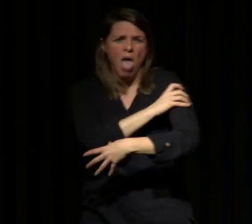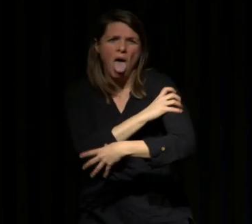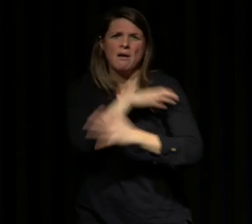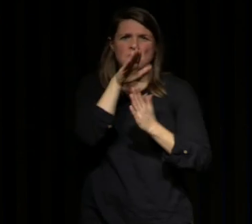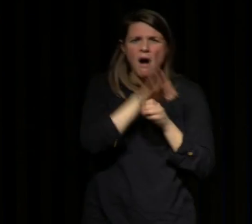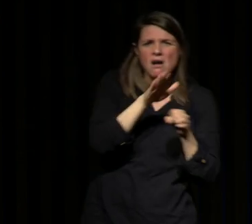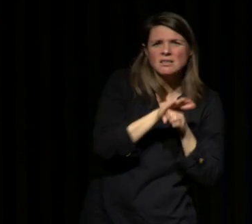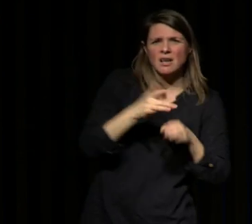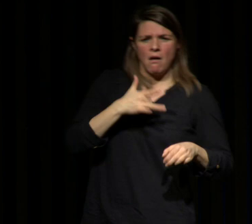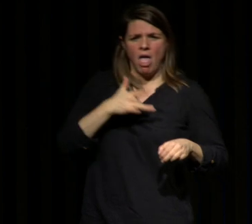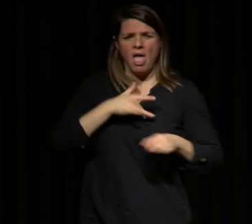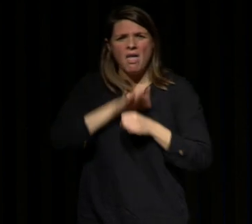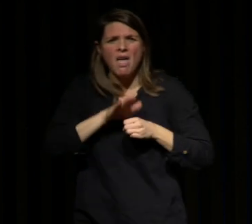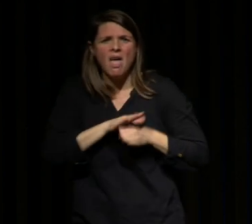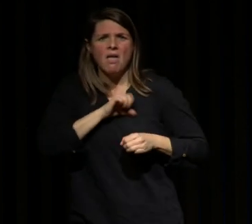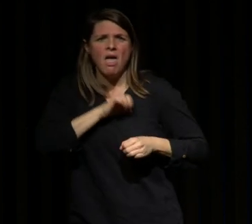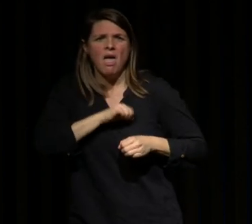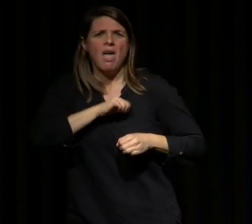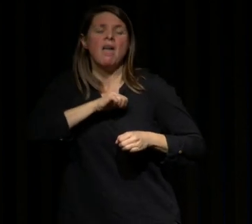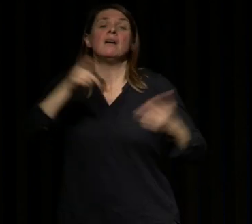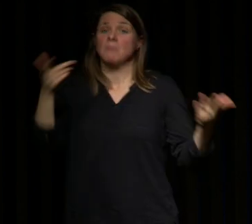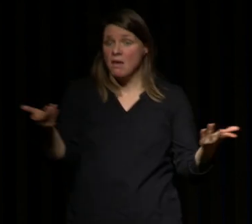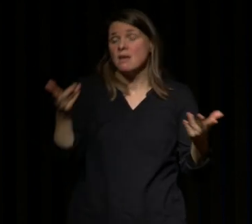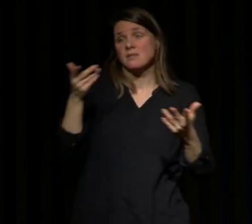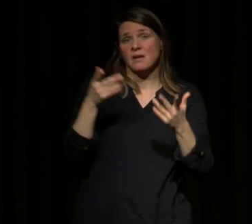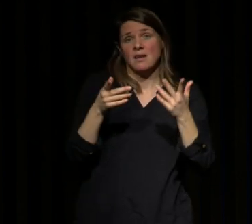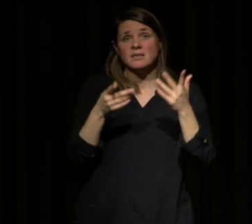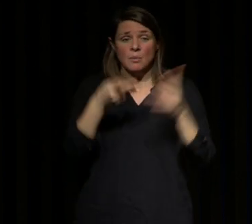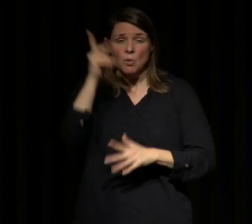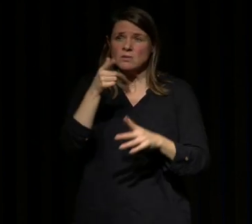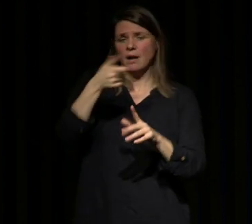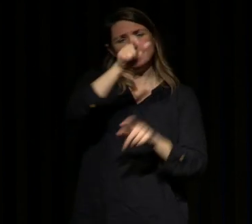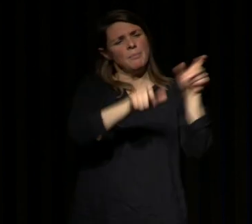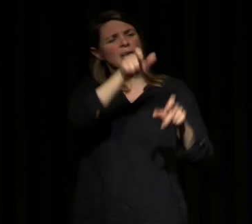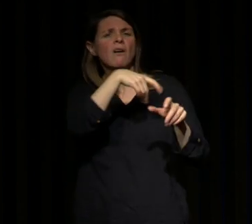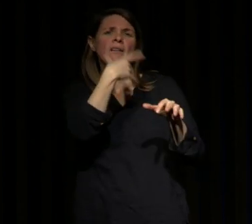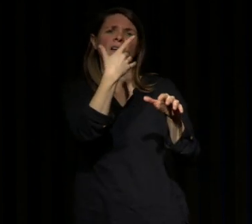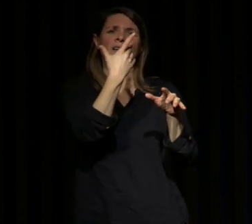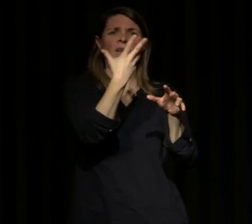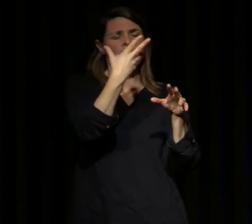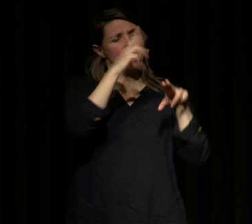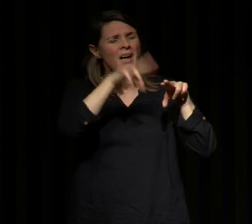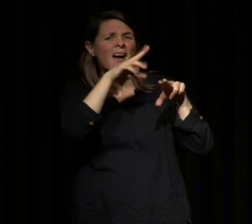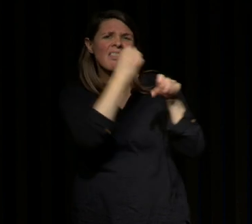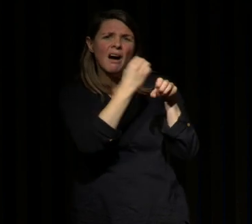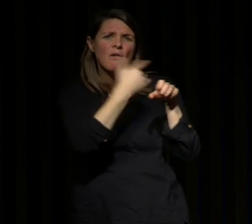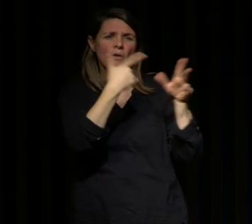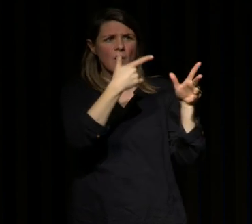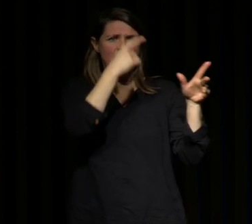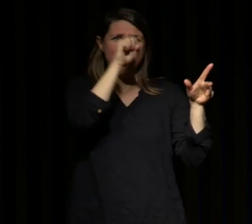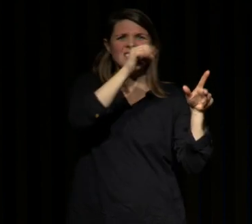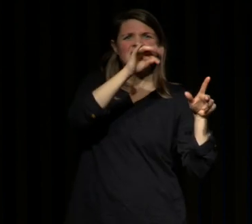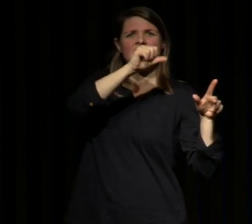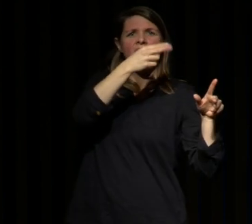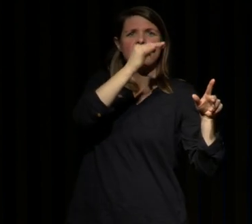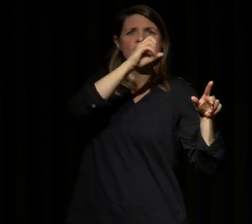cardiaque et en fait c'est ultérieurement et en particulier c'était les travaux du professeur Guy Minos qui j'ai étudié à Stanford qui ont montré qu